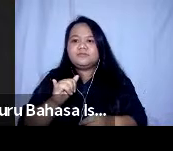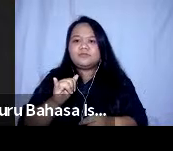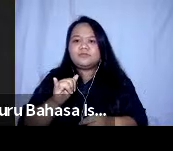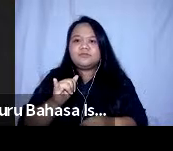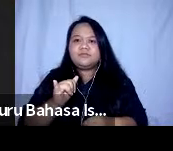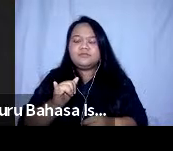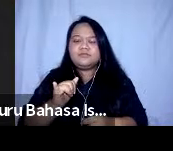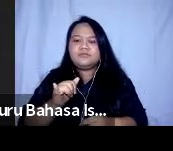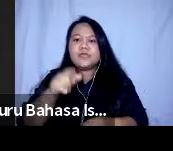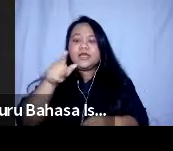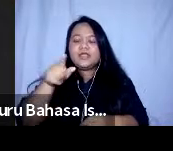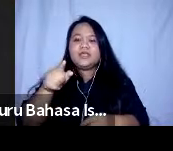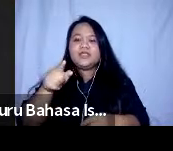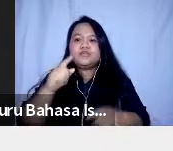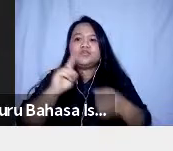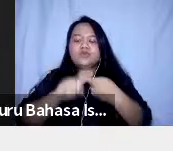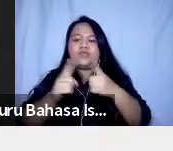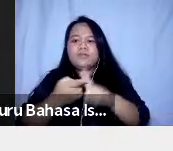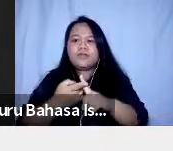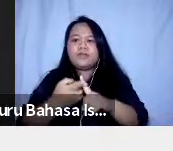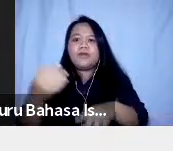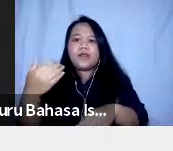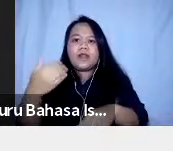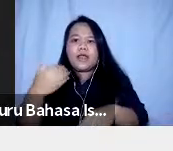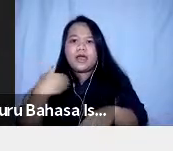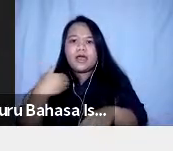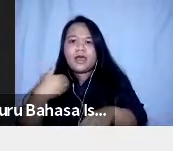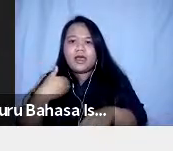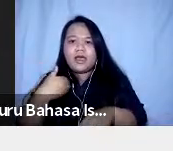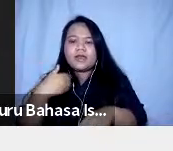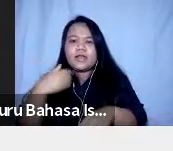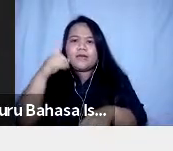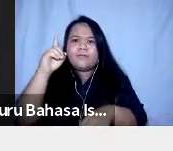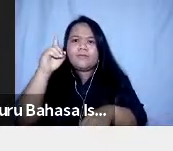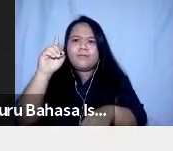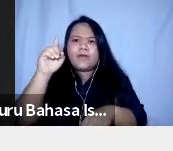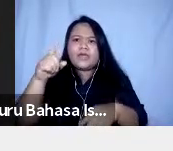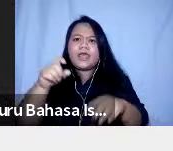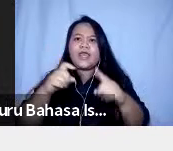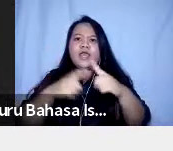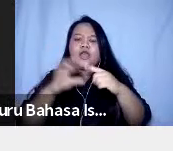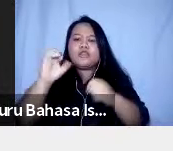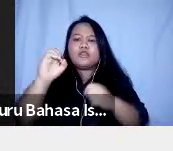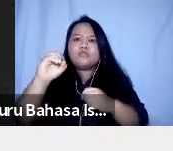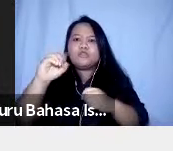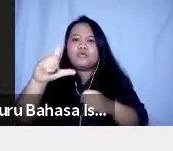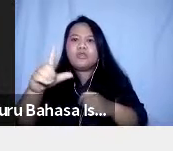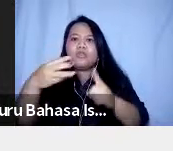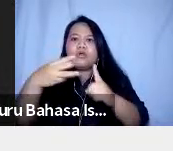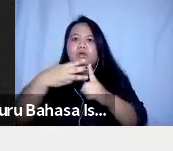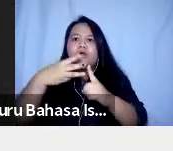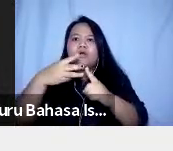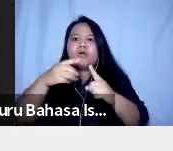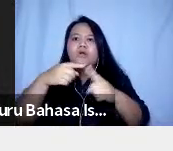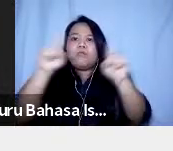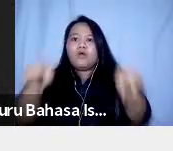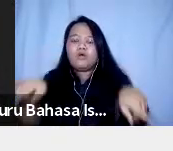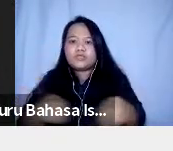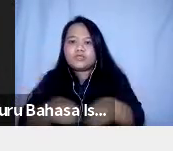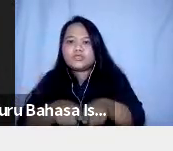Disini Teman-teman Ada Kami Menggunakan Pobo Toolbox Untuk Survei Online Ini